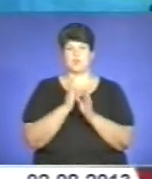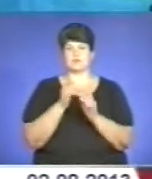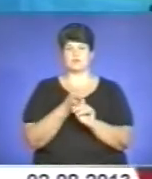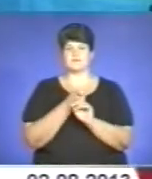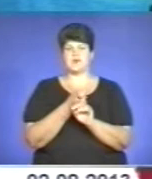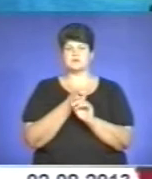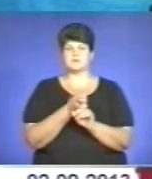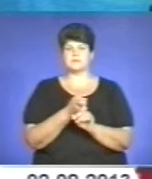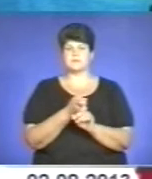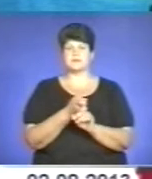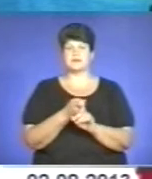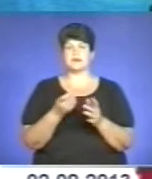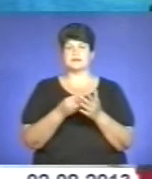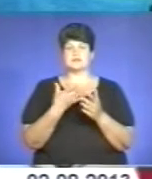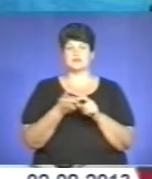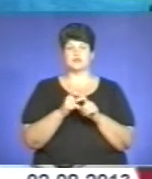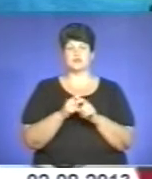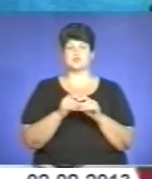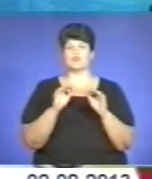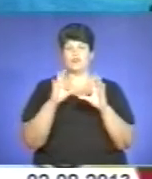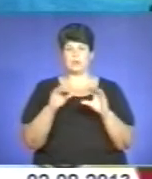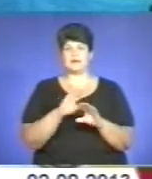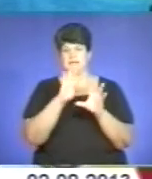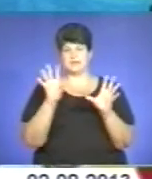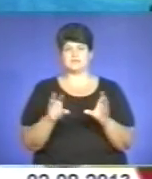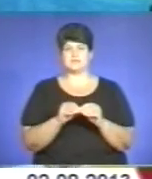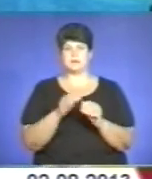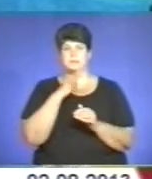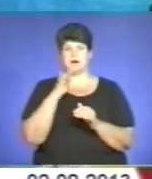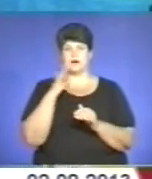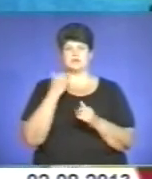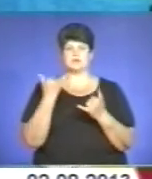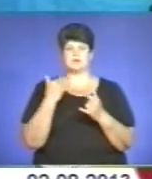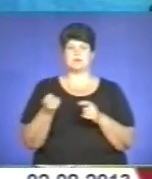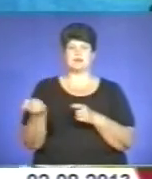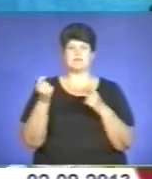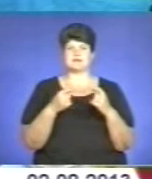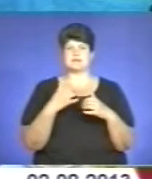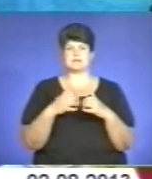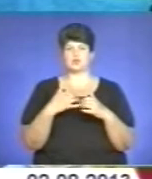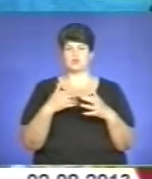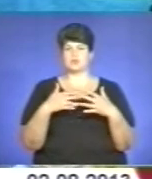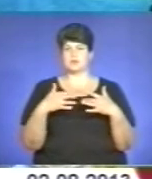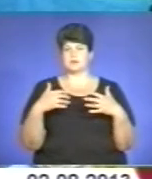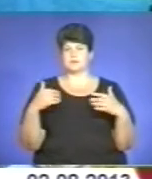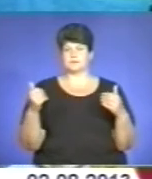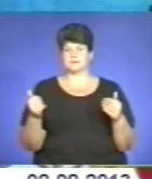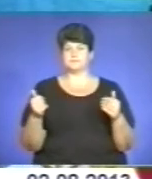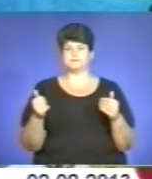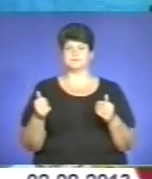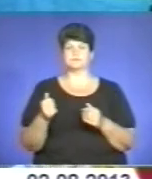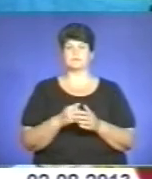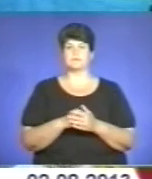на нинішній день ціни дуже різко впали, тому що дуже багато зараз херсону привезли, продукції